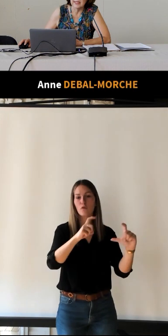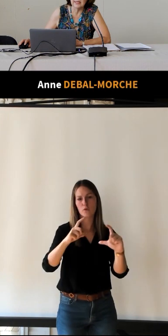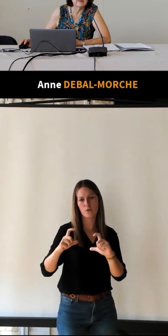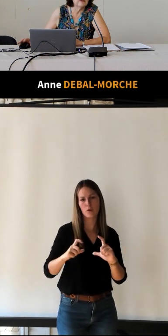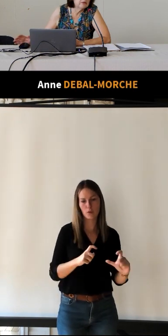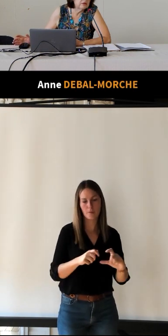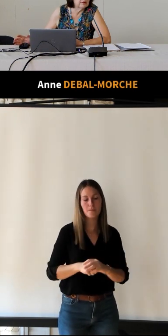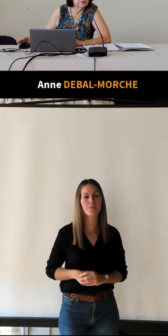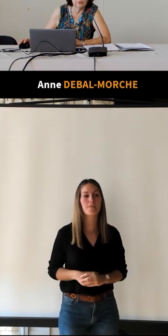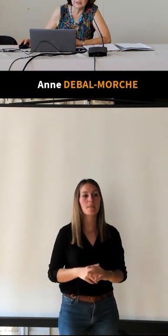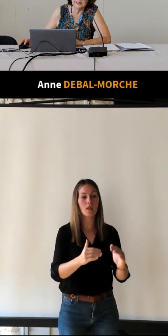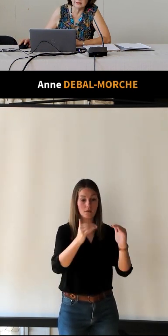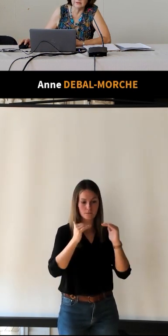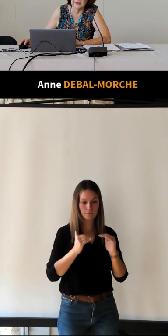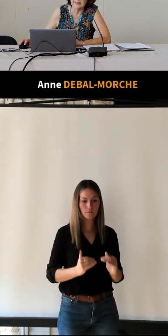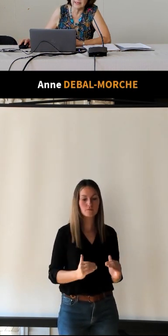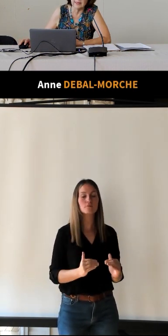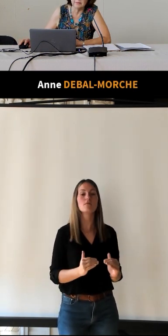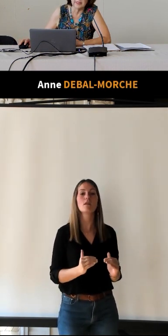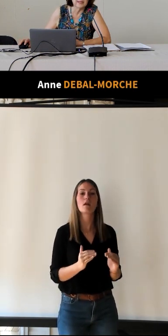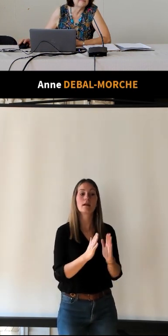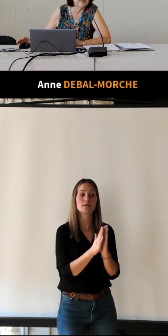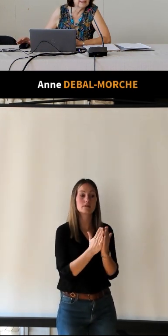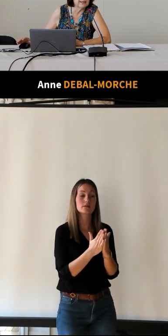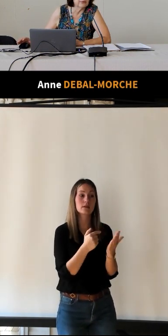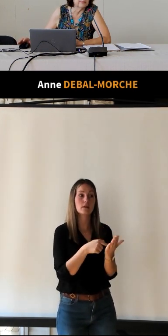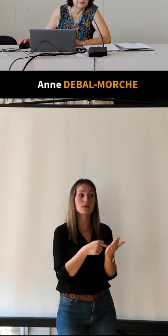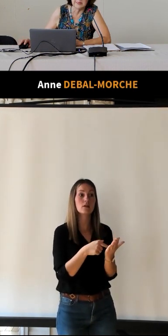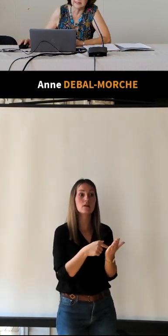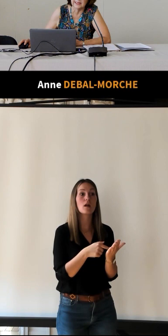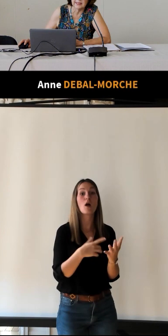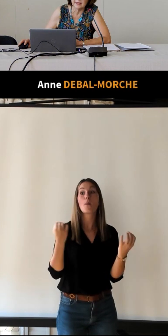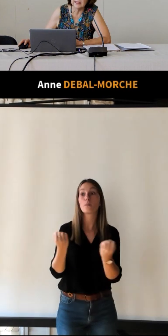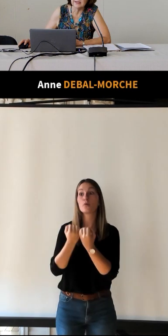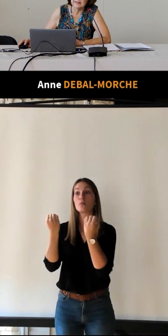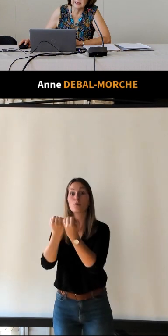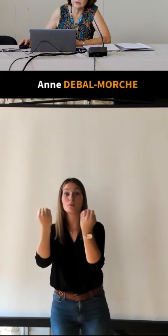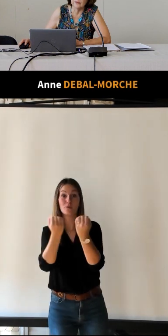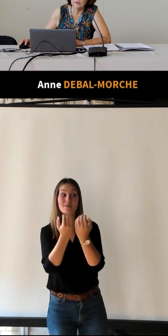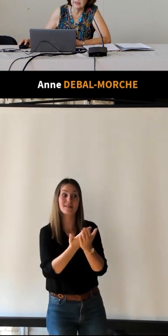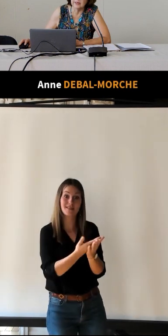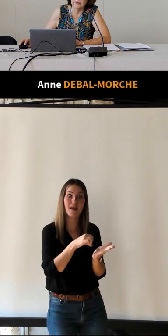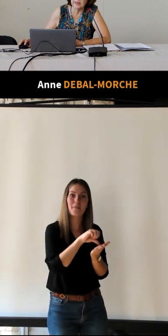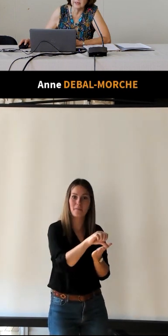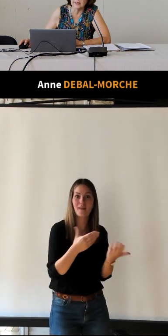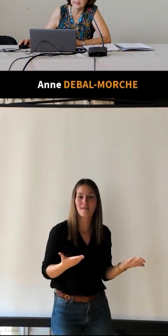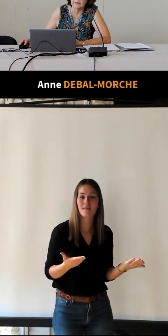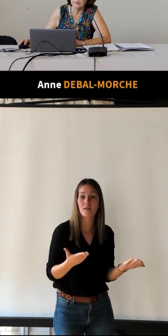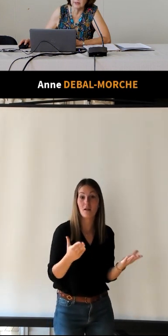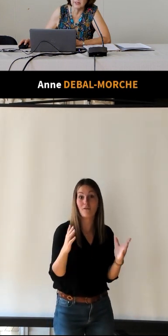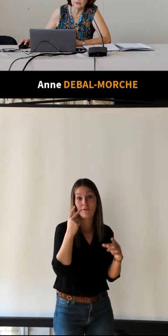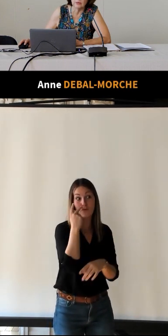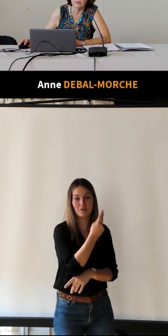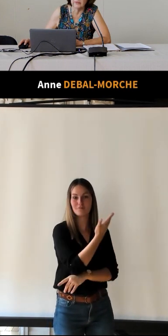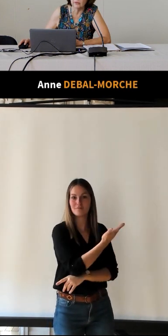et ce guide, en fait, est payé par les annonces publicitaires telles que vous les voyez ici